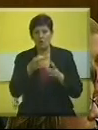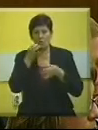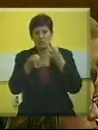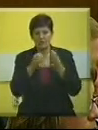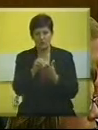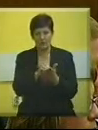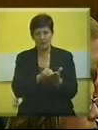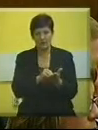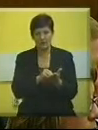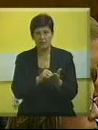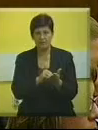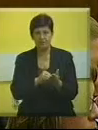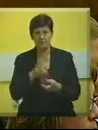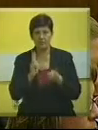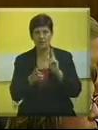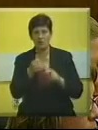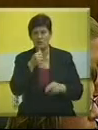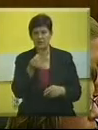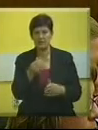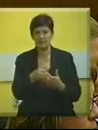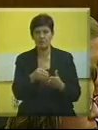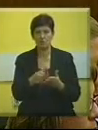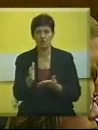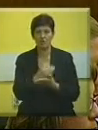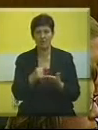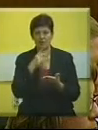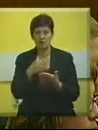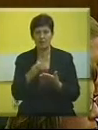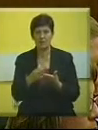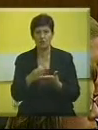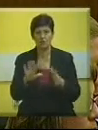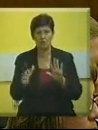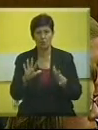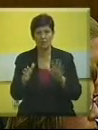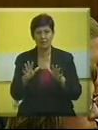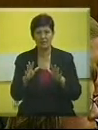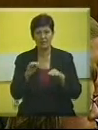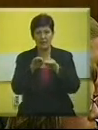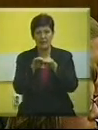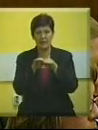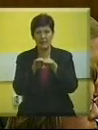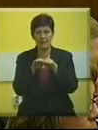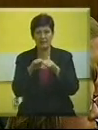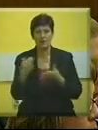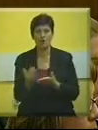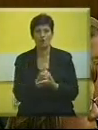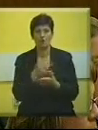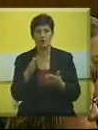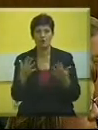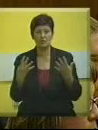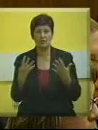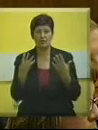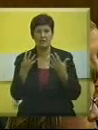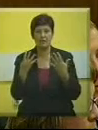navedeno, kako se sredstva troše, znači prihod i rashod su otprilike jednaki dobiti je oko 9.500